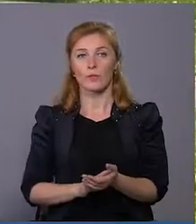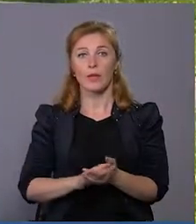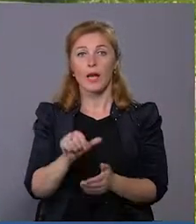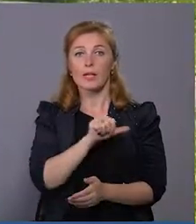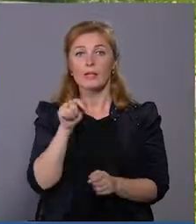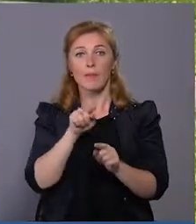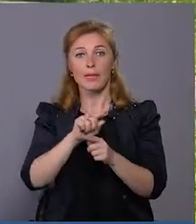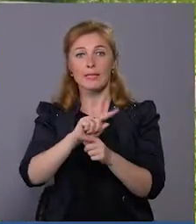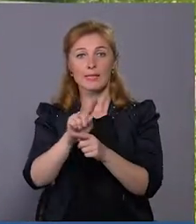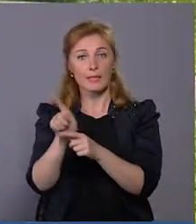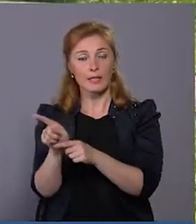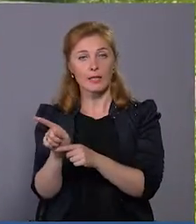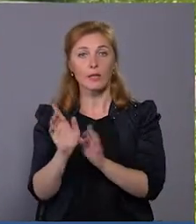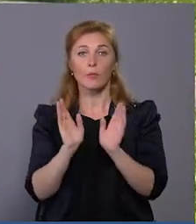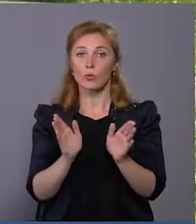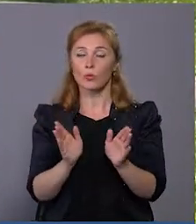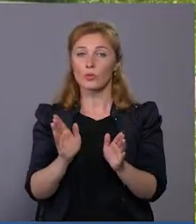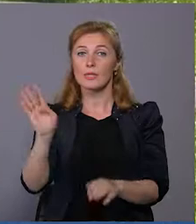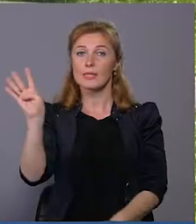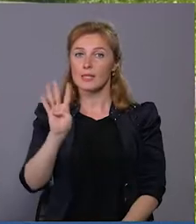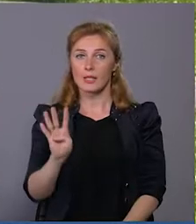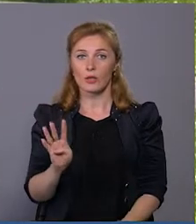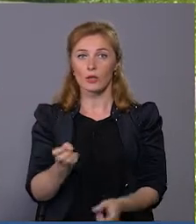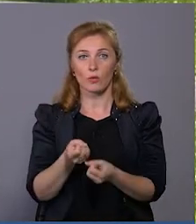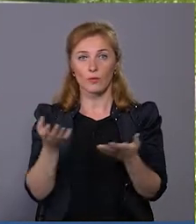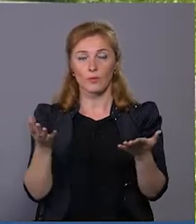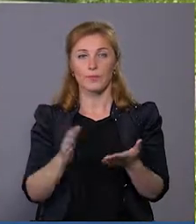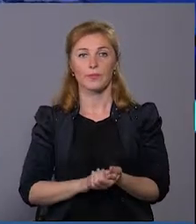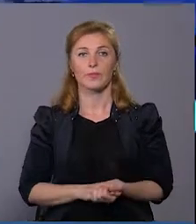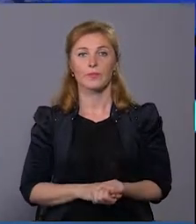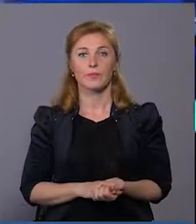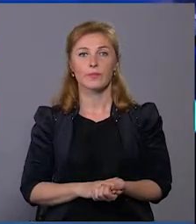годинникові механізми, вони будуть в світло-сірих кольорах.